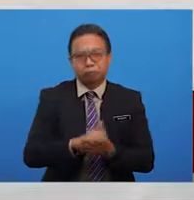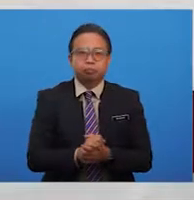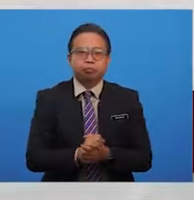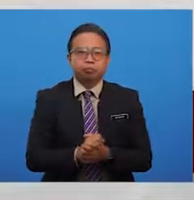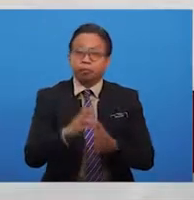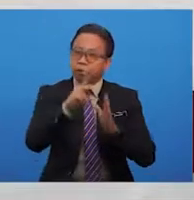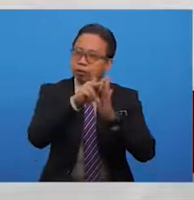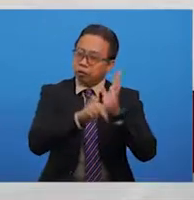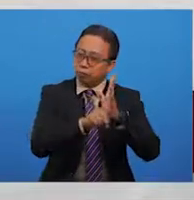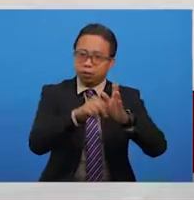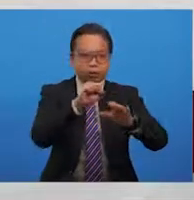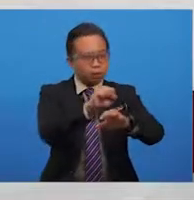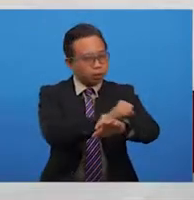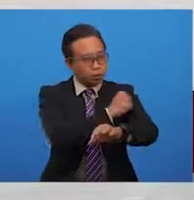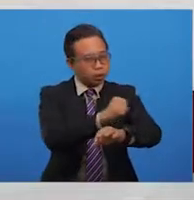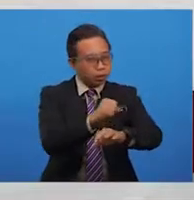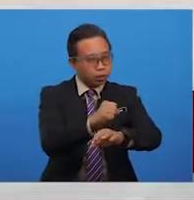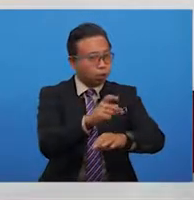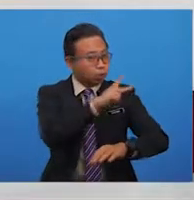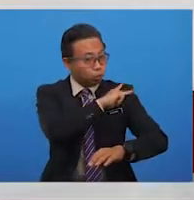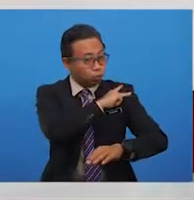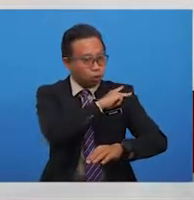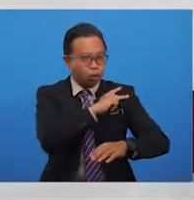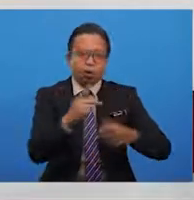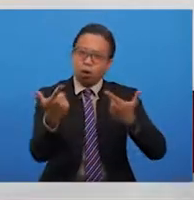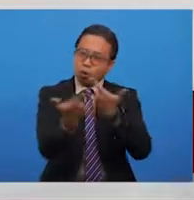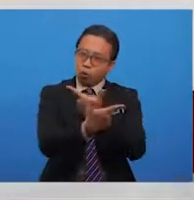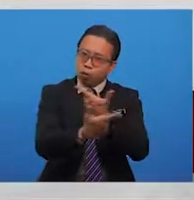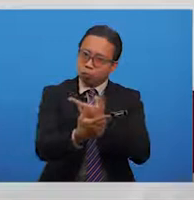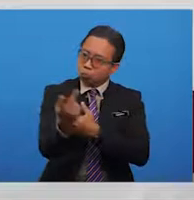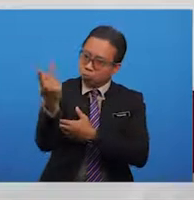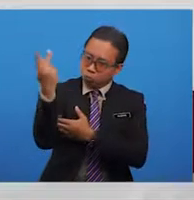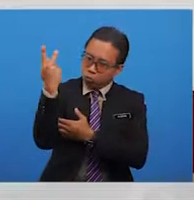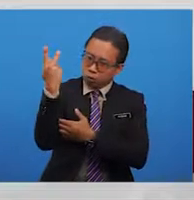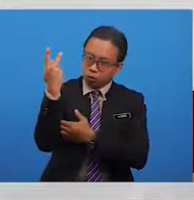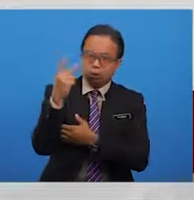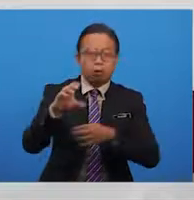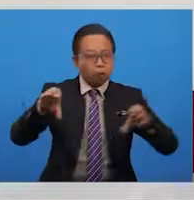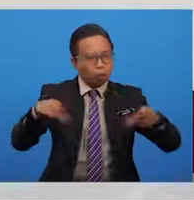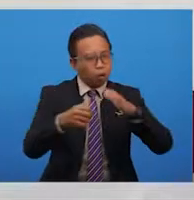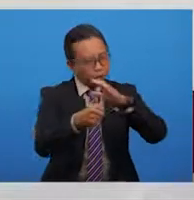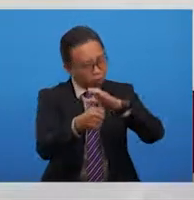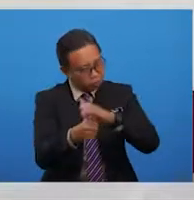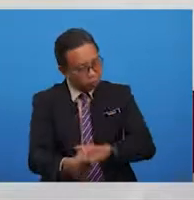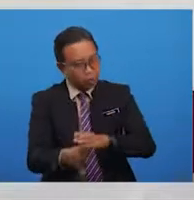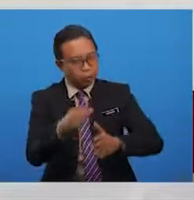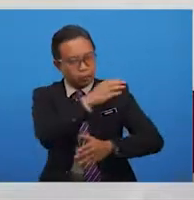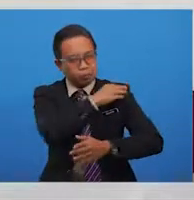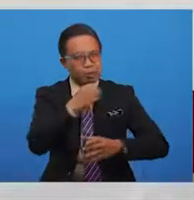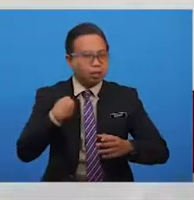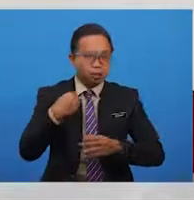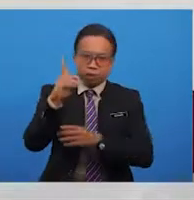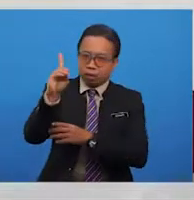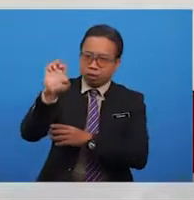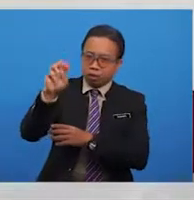bahawa pemimpin perang yang sedang berkuasa akan sentiasa membuat kezaliman dan menyimpan perasaan